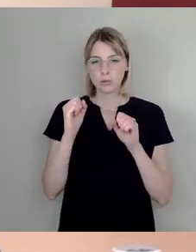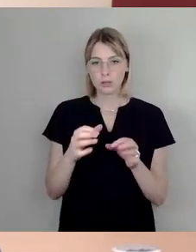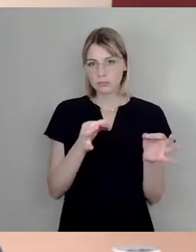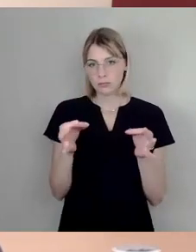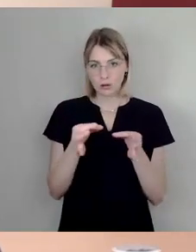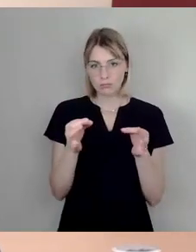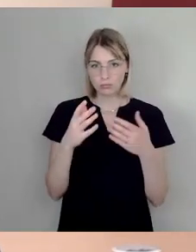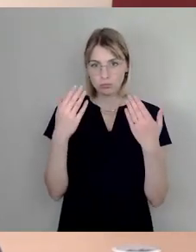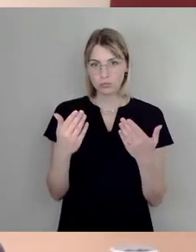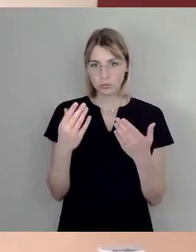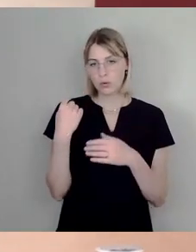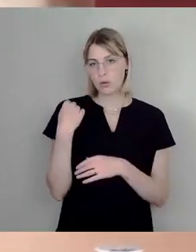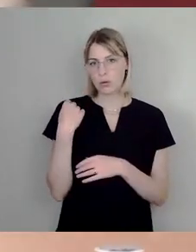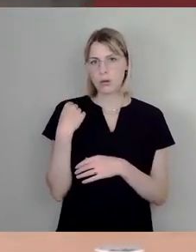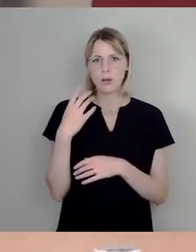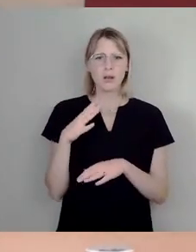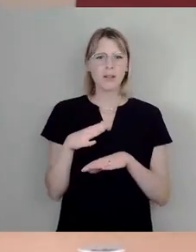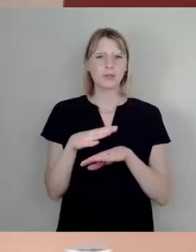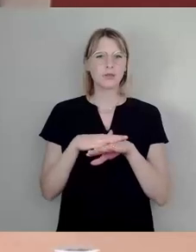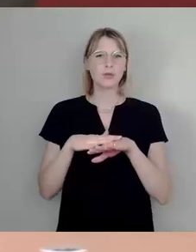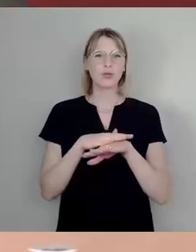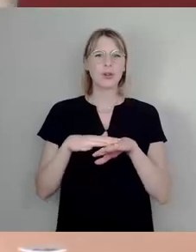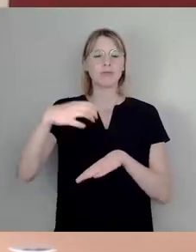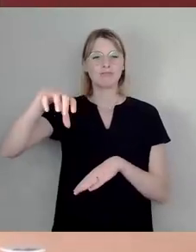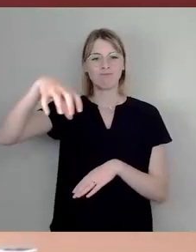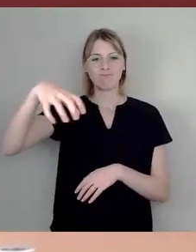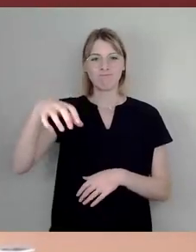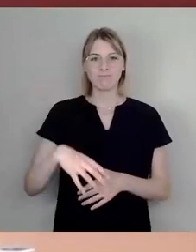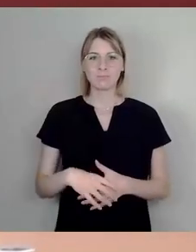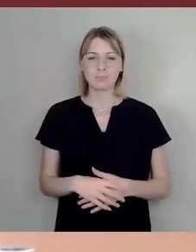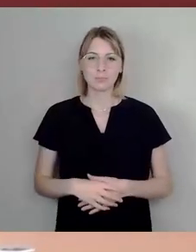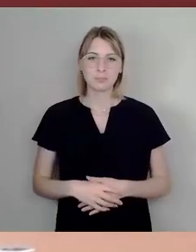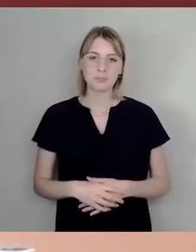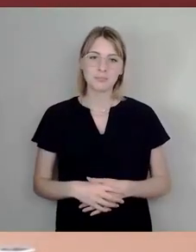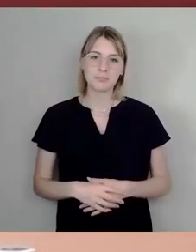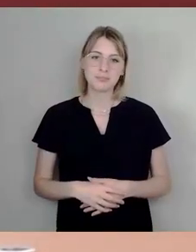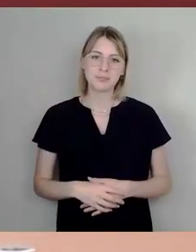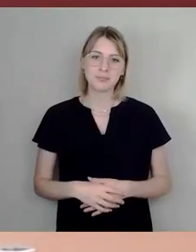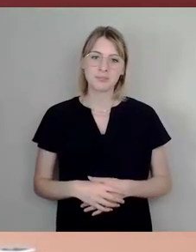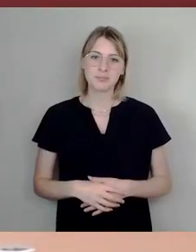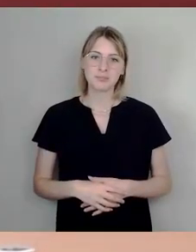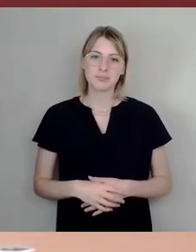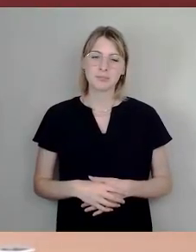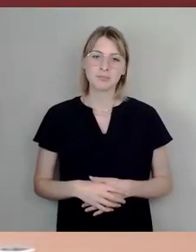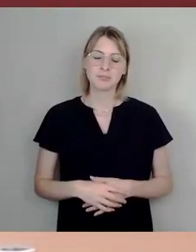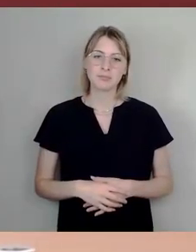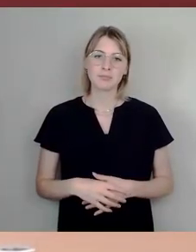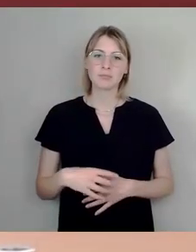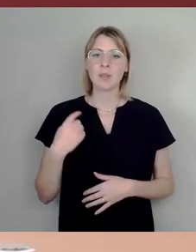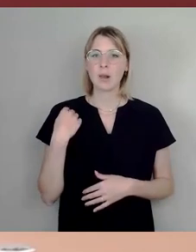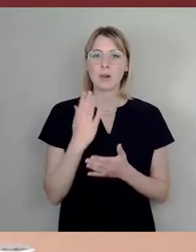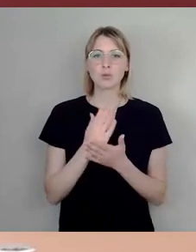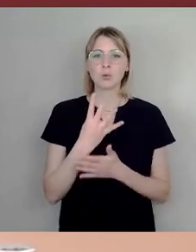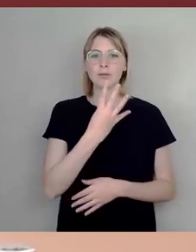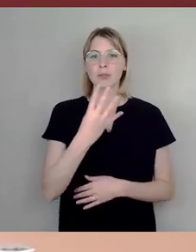hatten sich bereits 44 Stadträder und